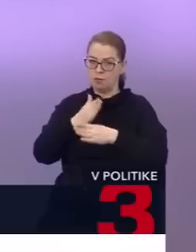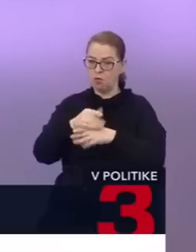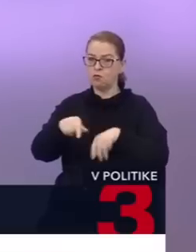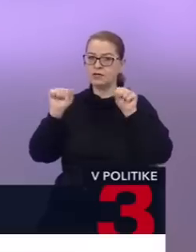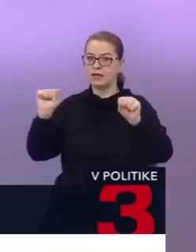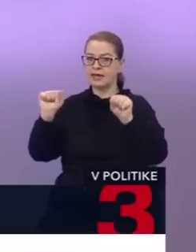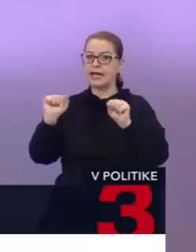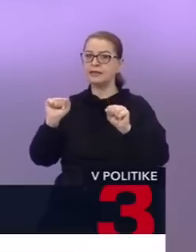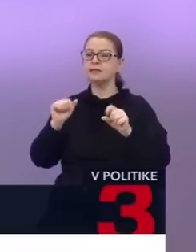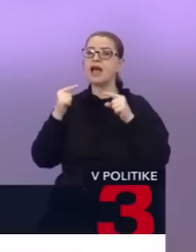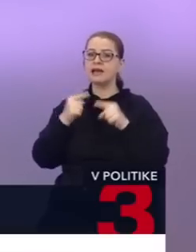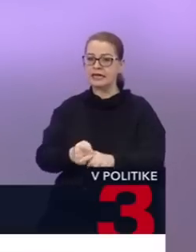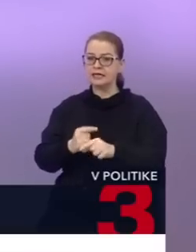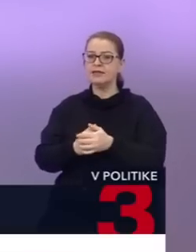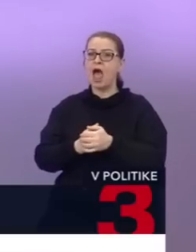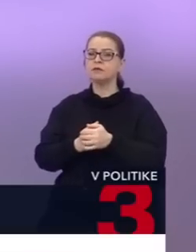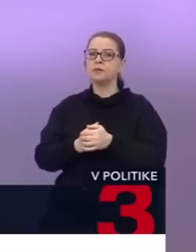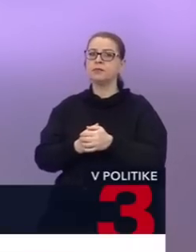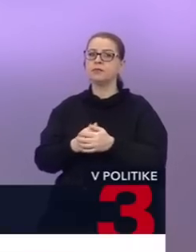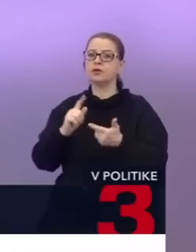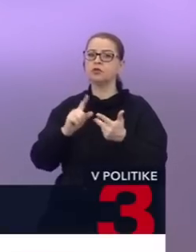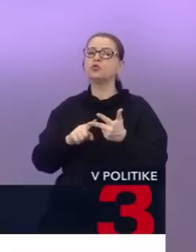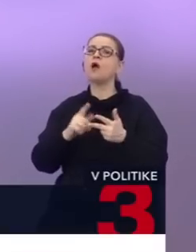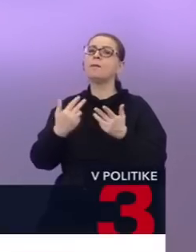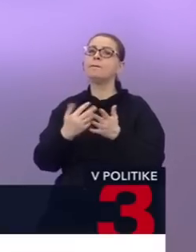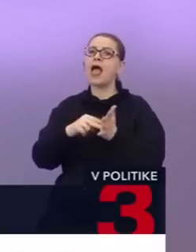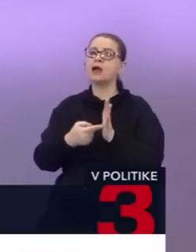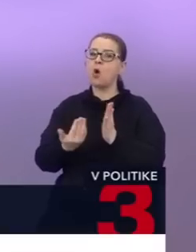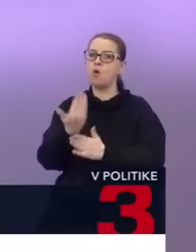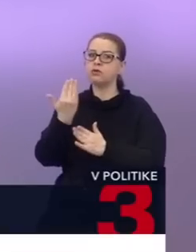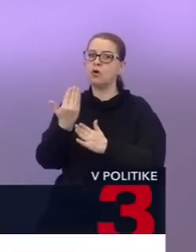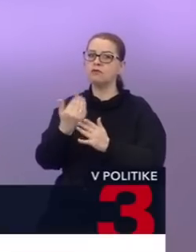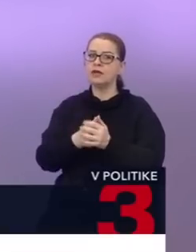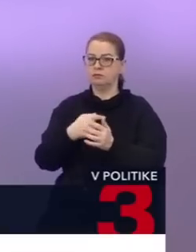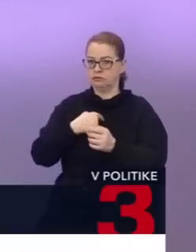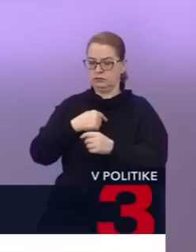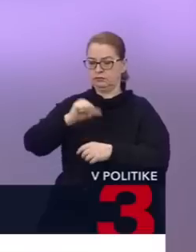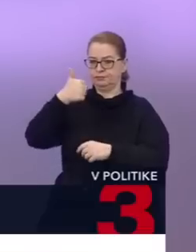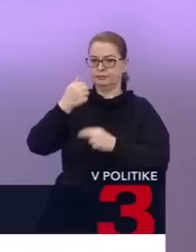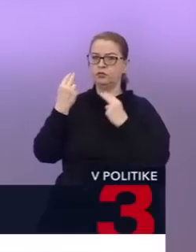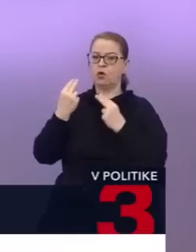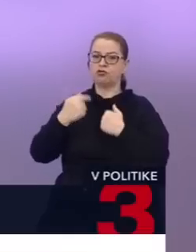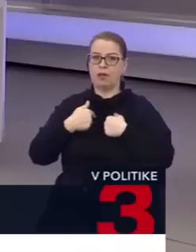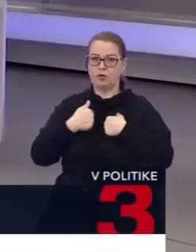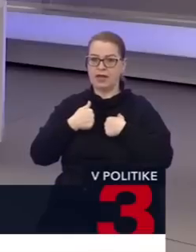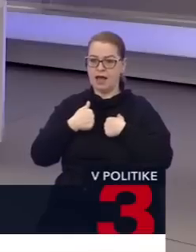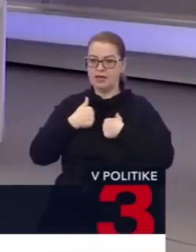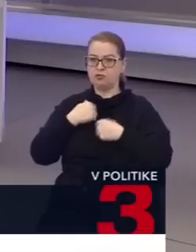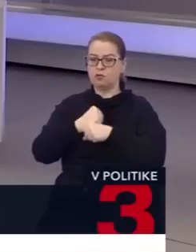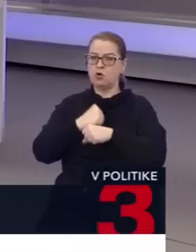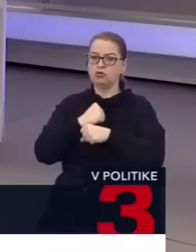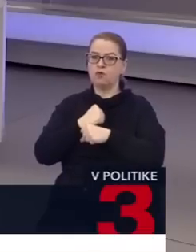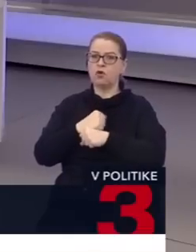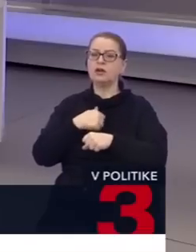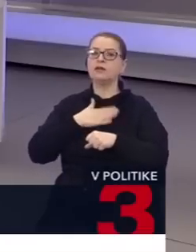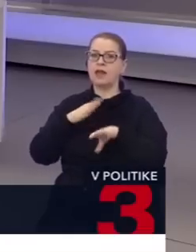to je priorita číslo jedna. Priorita číslo dva je plán obnovy, ktorý je mojou prioritou odvzniku, lebo som ho tvoril. To je dokument, ktorý sme tvorili na